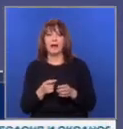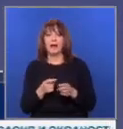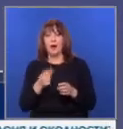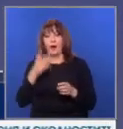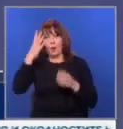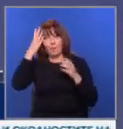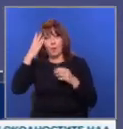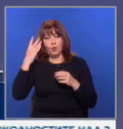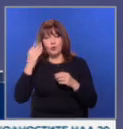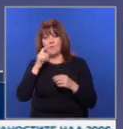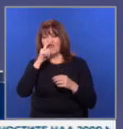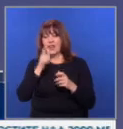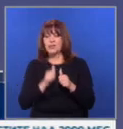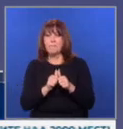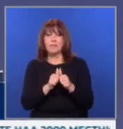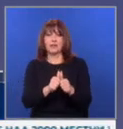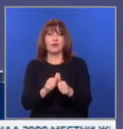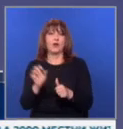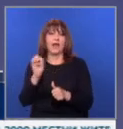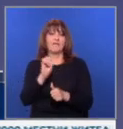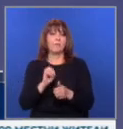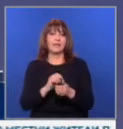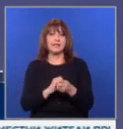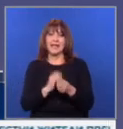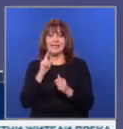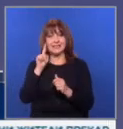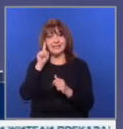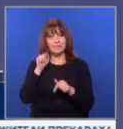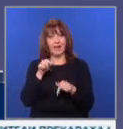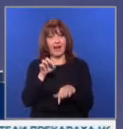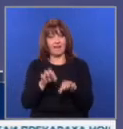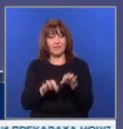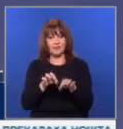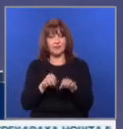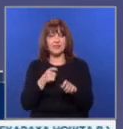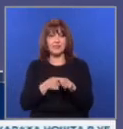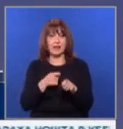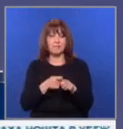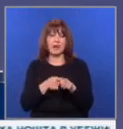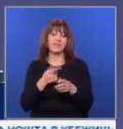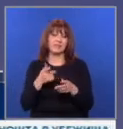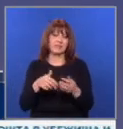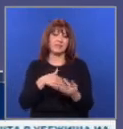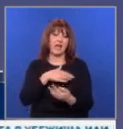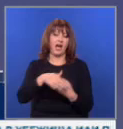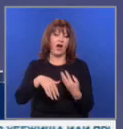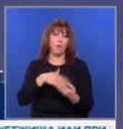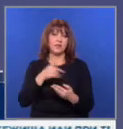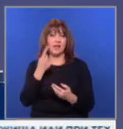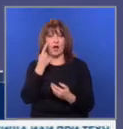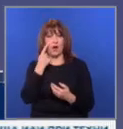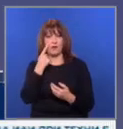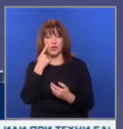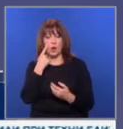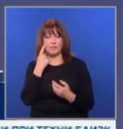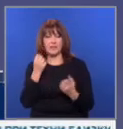Молдова е много вашен партньор на Европейския съюз. А знаем, че този вод се състоя при безпредседентна намеса и опити за сплашване